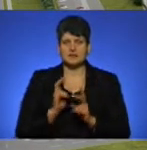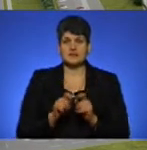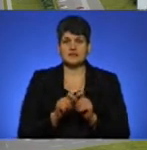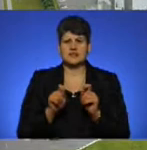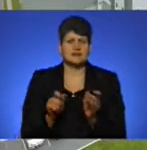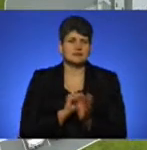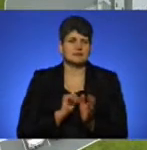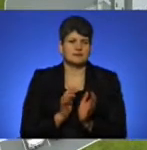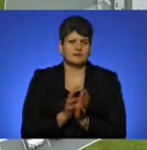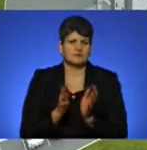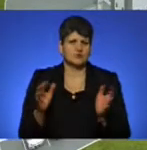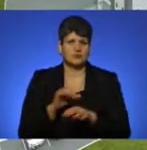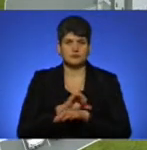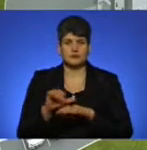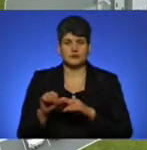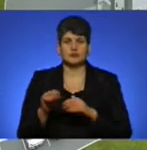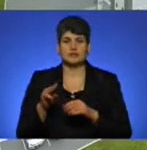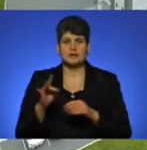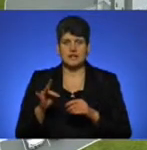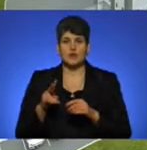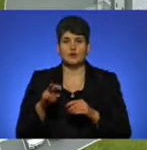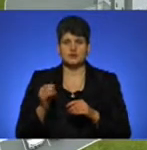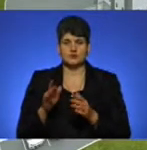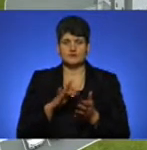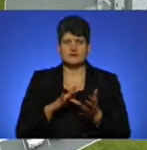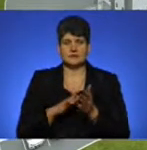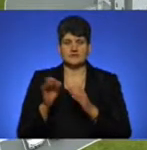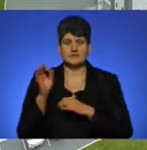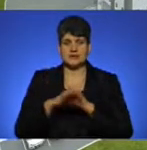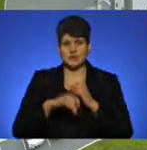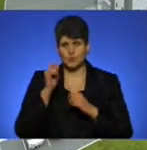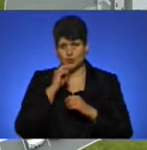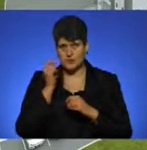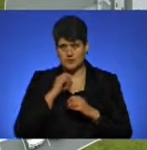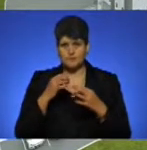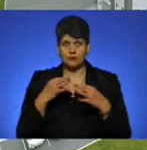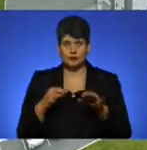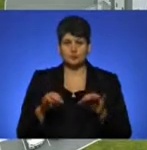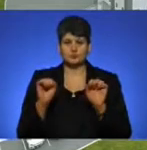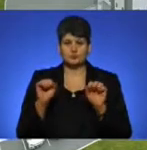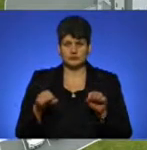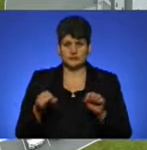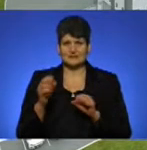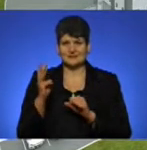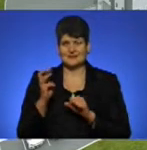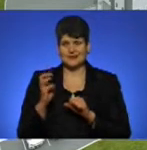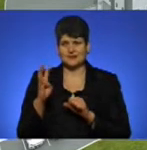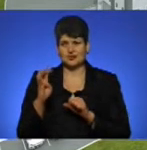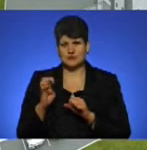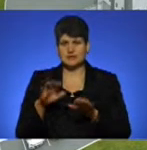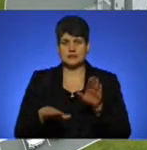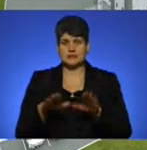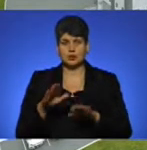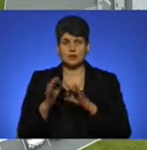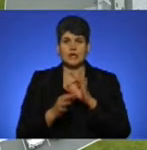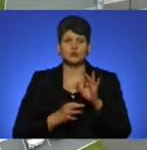найбільшого митного терміналу та логістичного центру у Західній Україні пропускною потужністю 300-400 тонн на